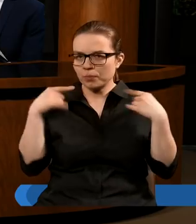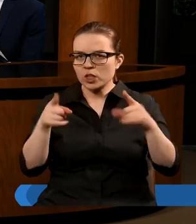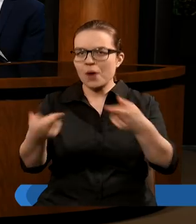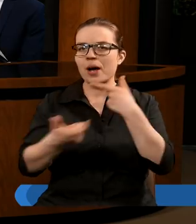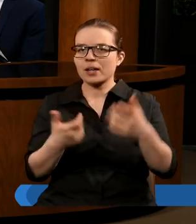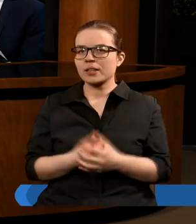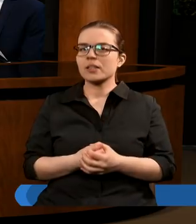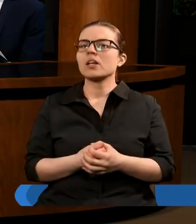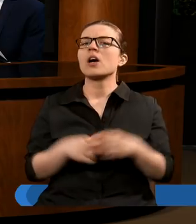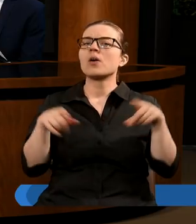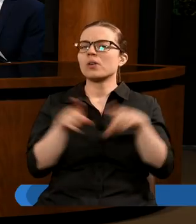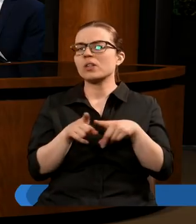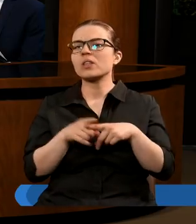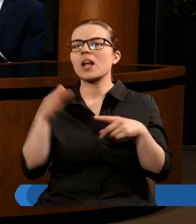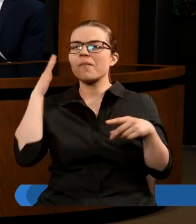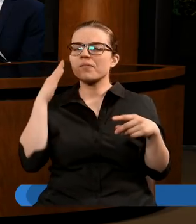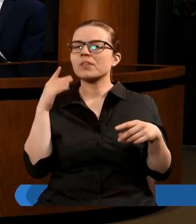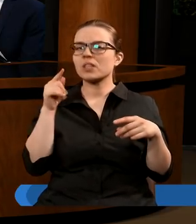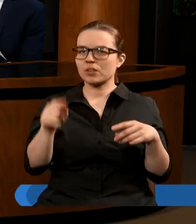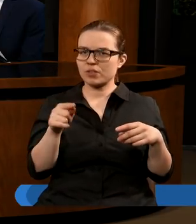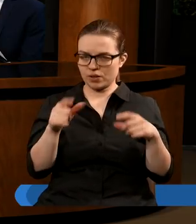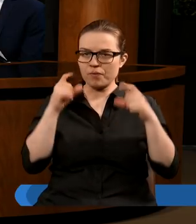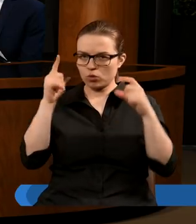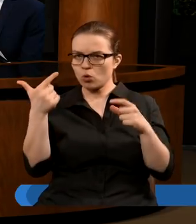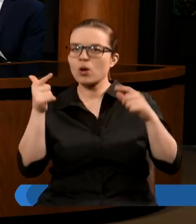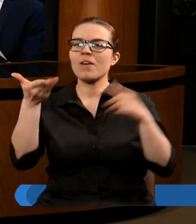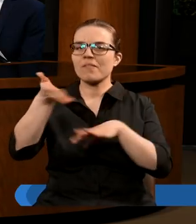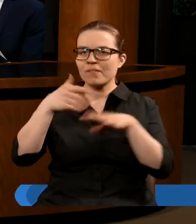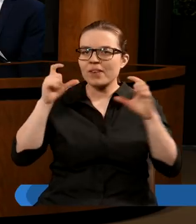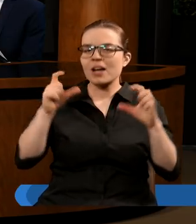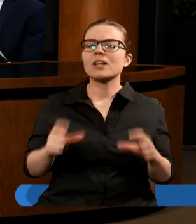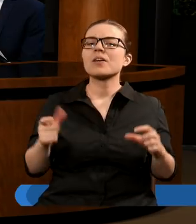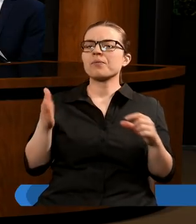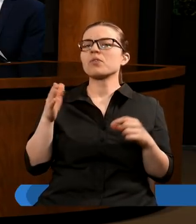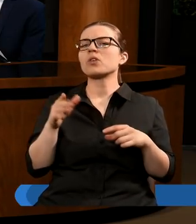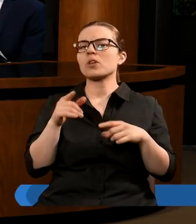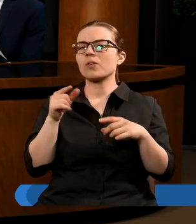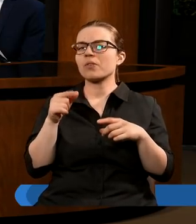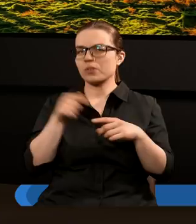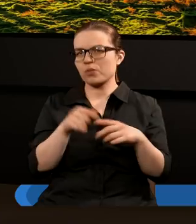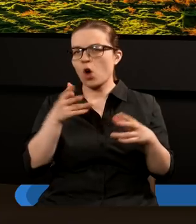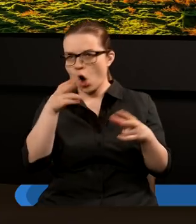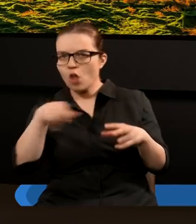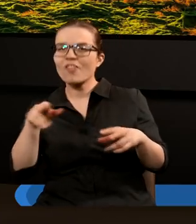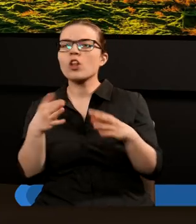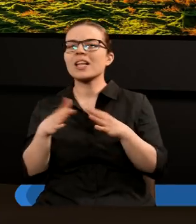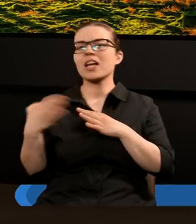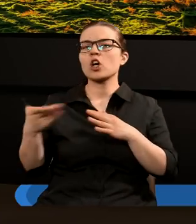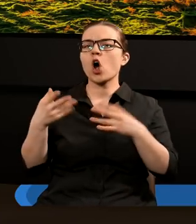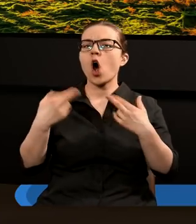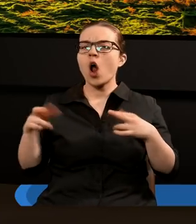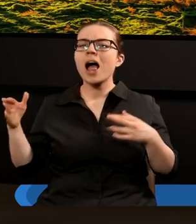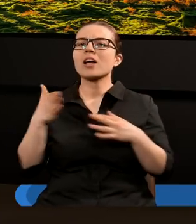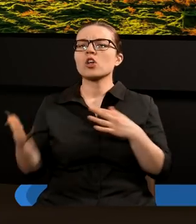Widzimy również, że właśnie w tym drugim wersecie te zwierzęta są wymienione w odwrotnej kolejności. O ile Księga Daniela wymienia